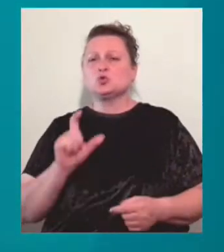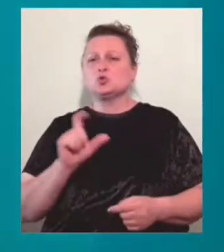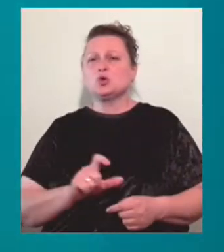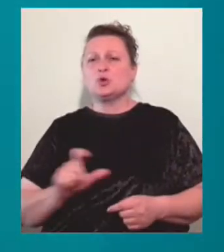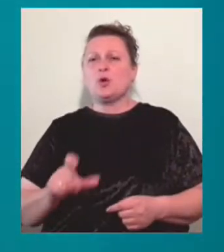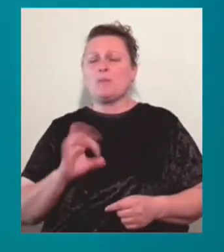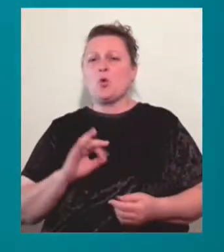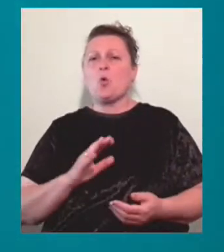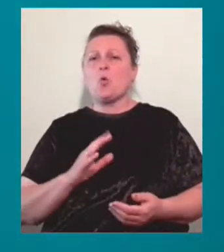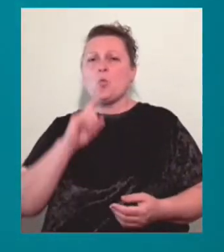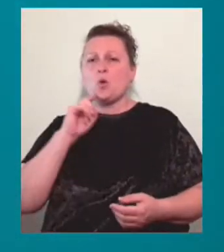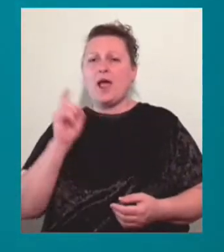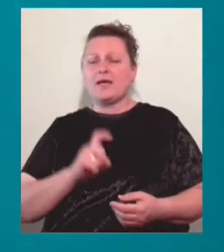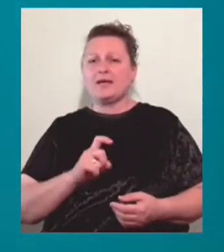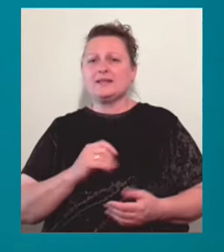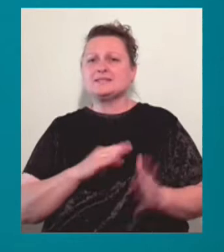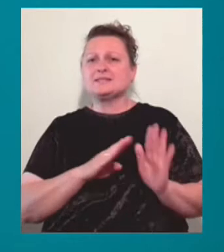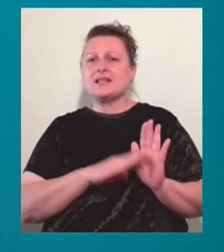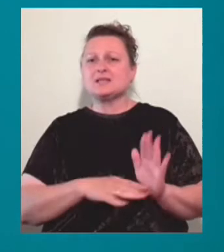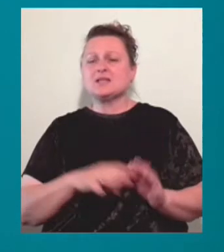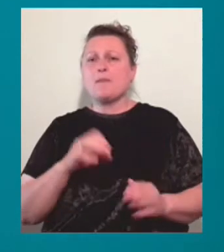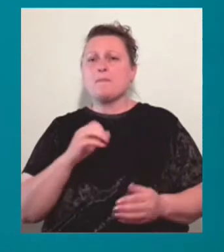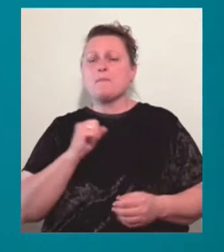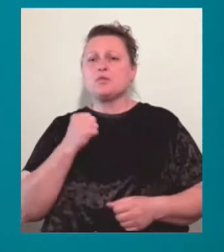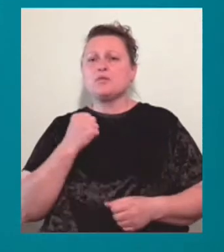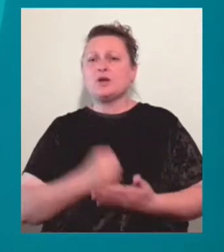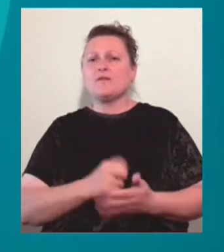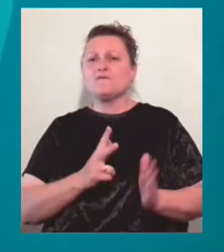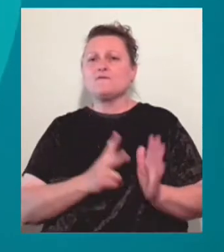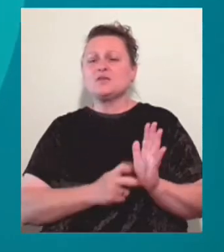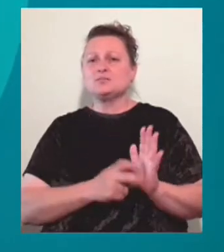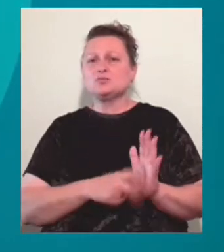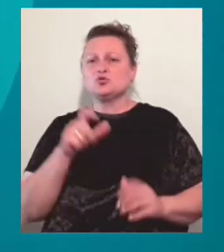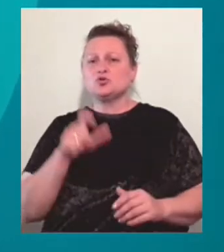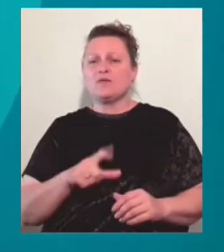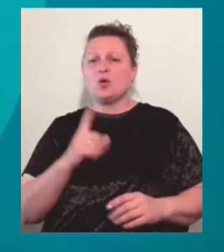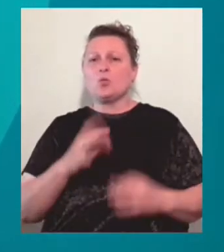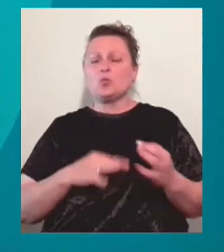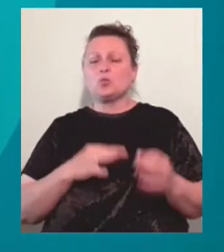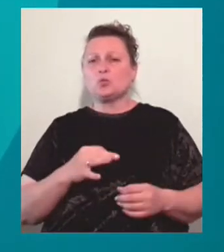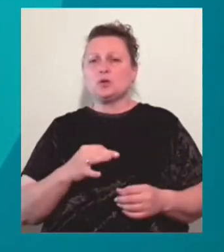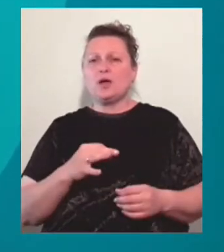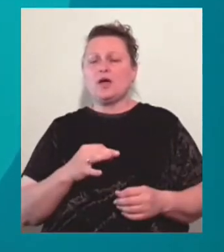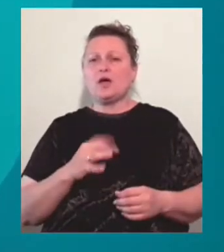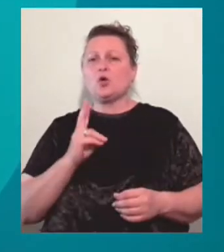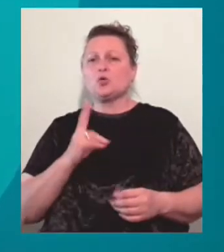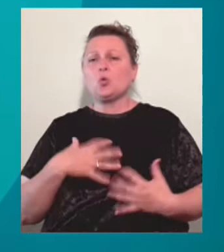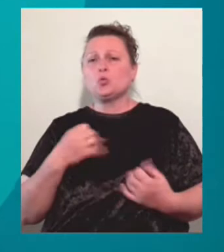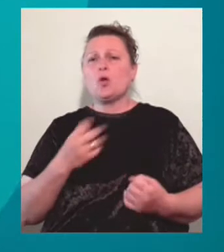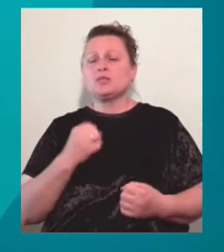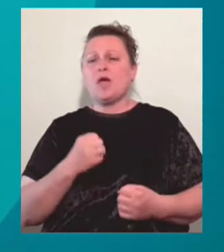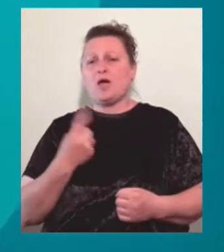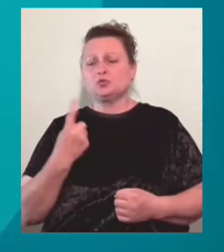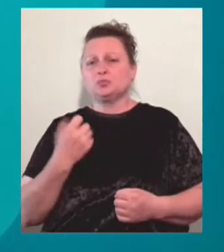Україні, то за минулу добу коронавірус підтвердили у понад восьми сотень людей. Тих, хто одужав, на півтори сотні менше. Про це